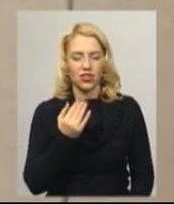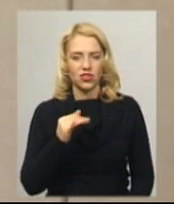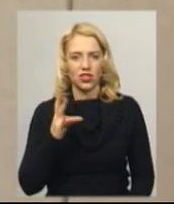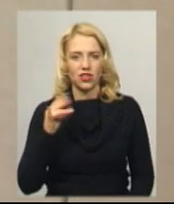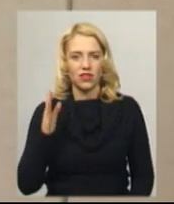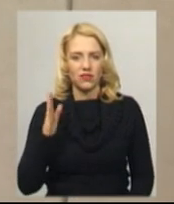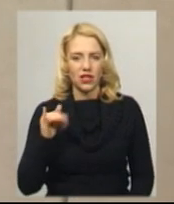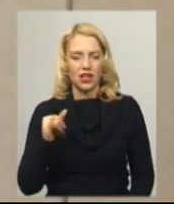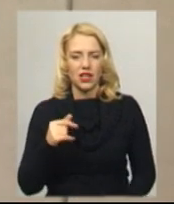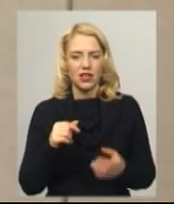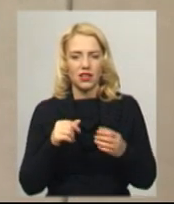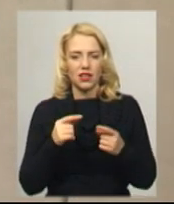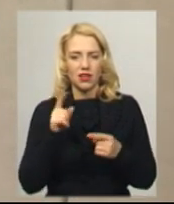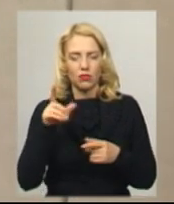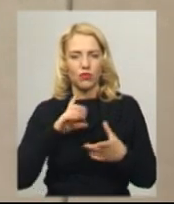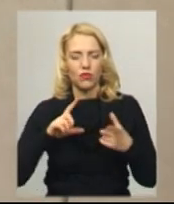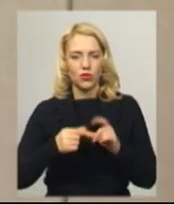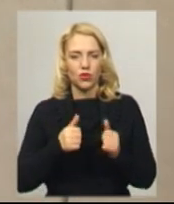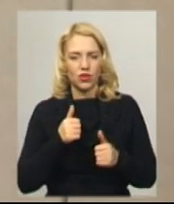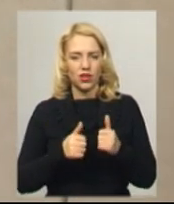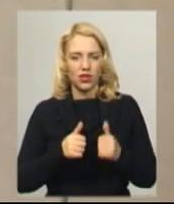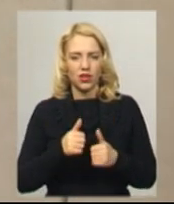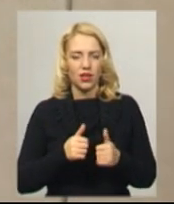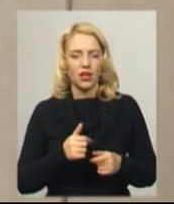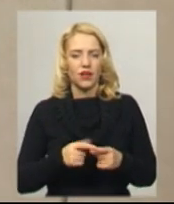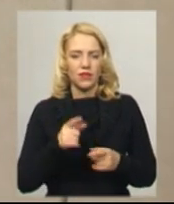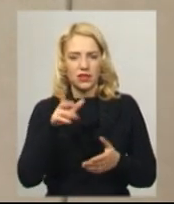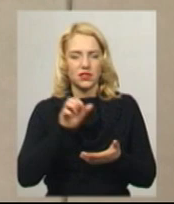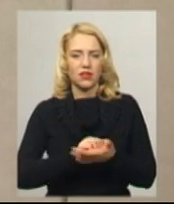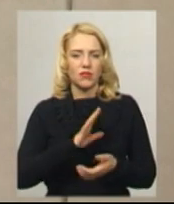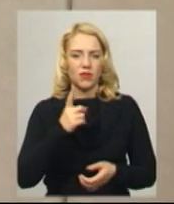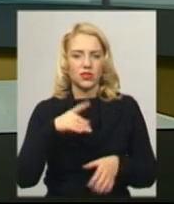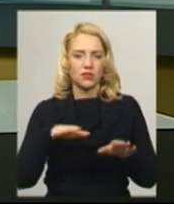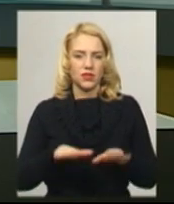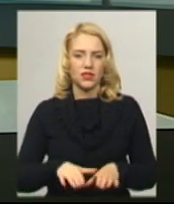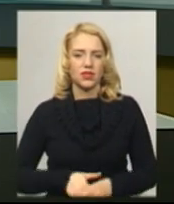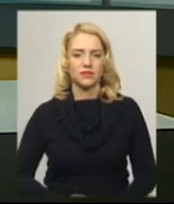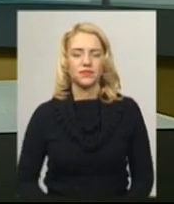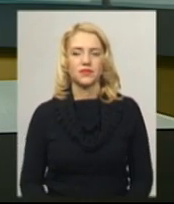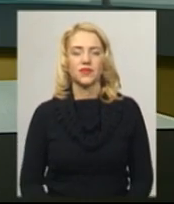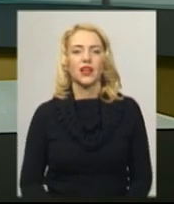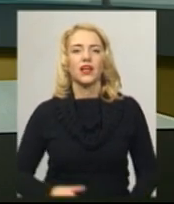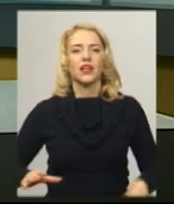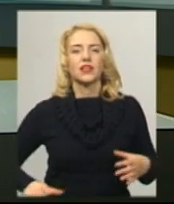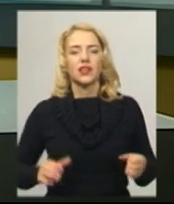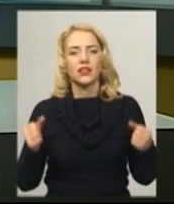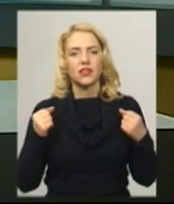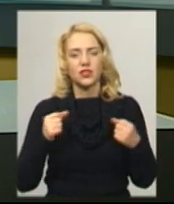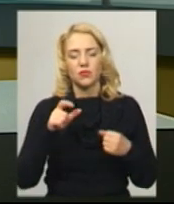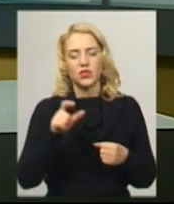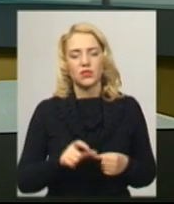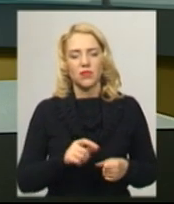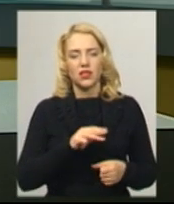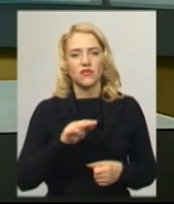турнір імені Олега Крецула, я там посів перше місце. Тренер спортсмена Олексій